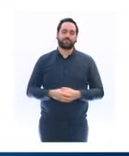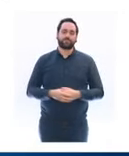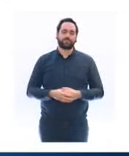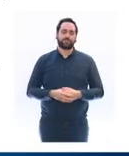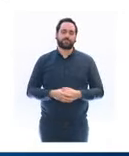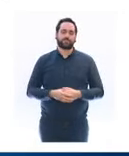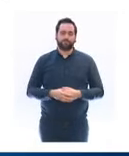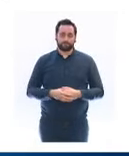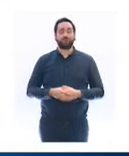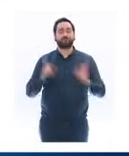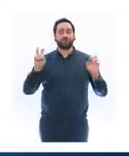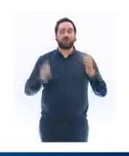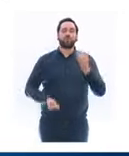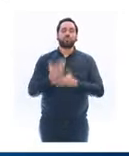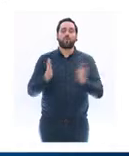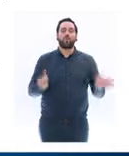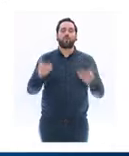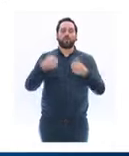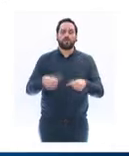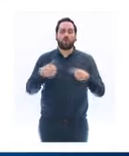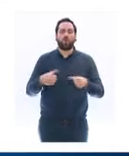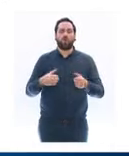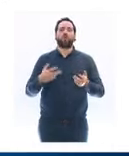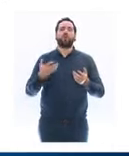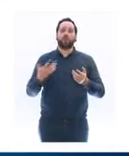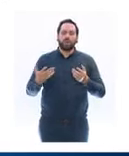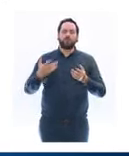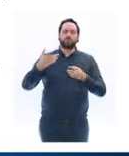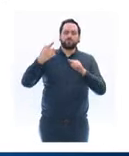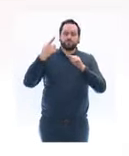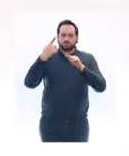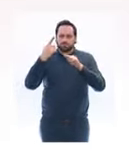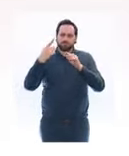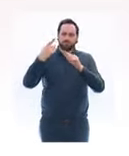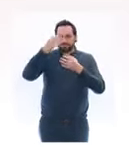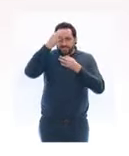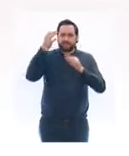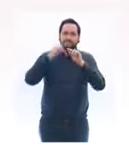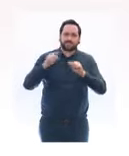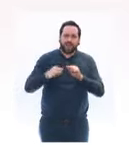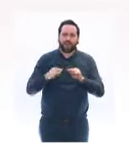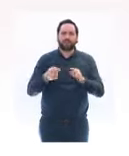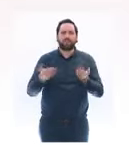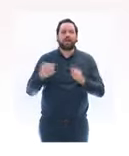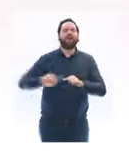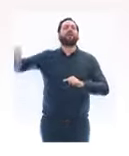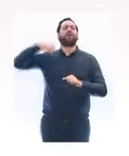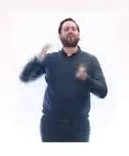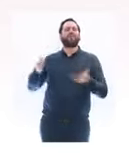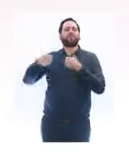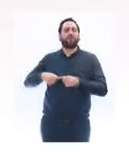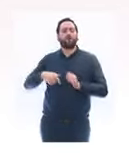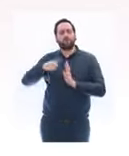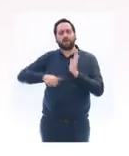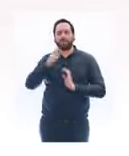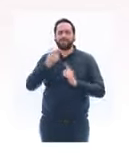nouveau confinement ne seront pas ceux de mars, car nous avons appris de la première vague